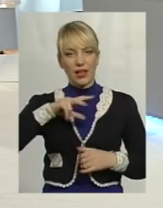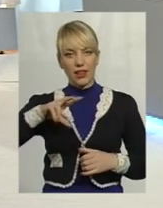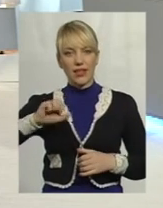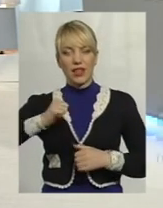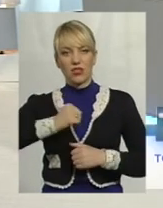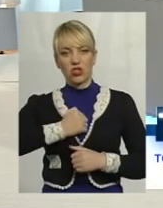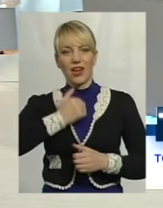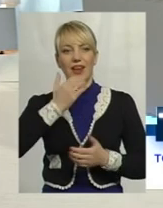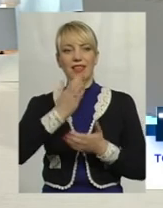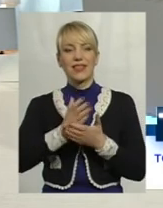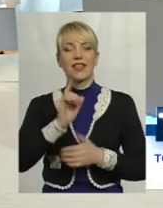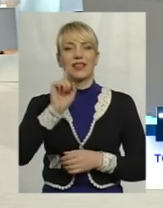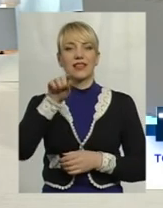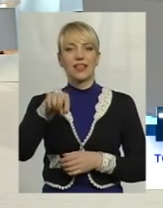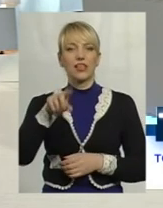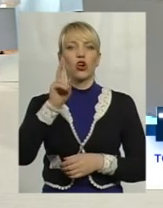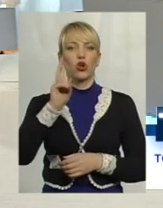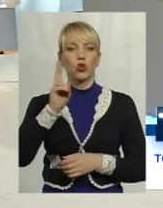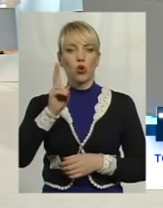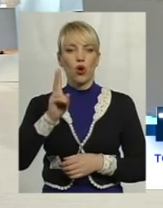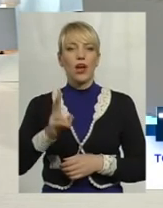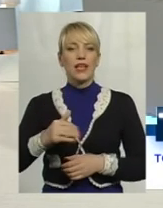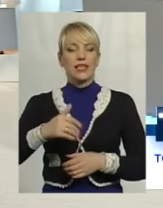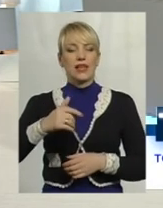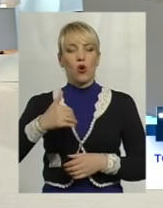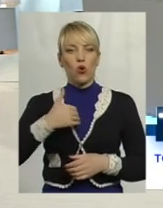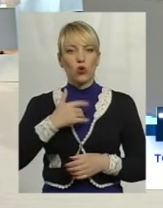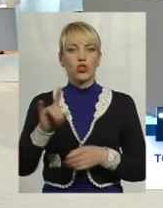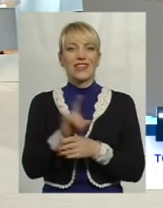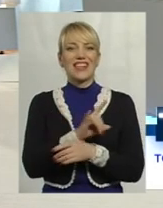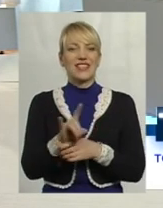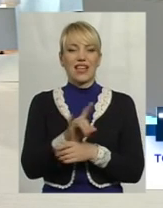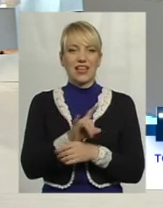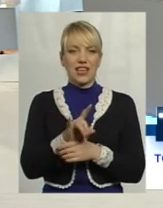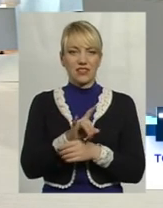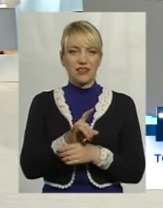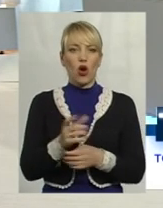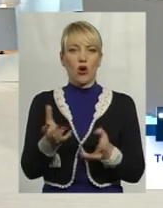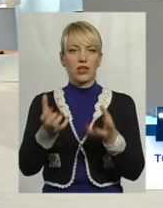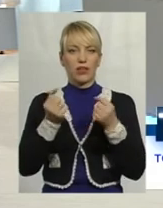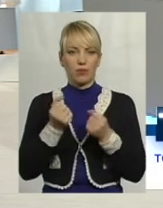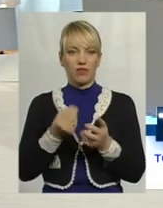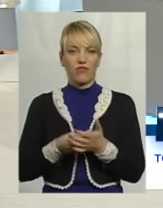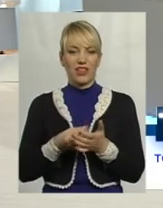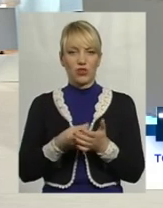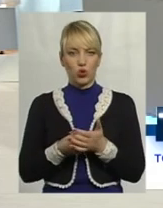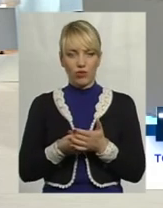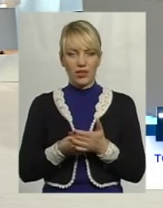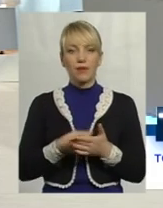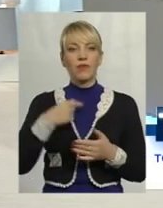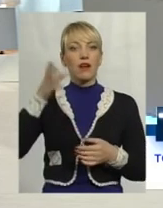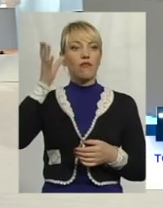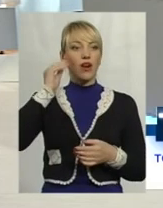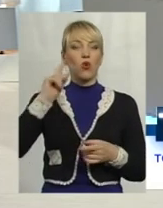є ще й ті, хто свідомо хоче на шахрайських засадах отримати фінансування. Враховуючи те, що ми маємо дуже